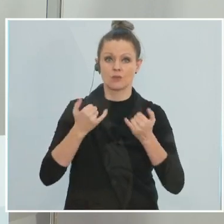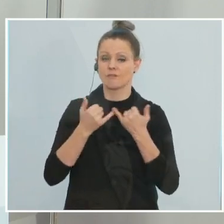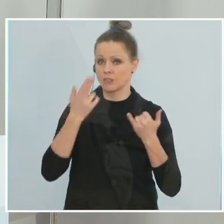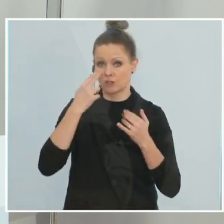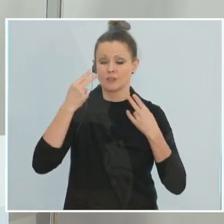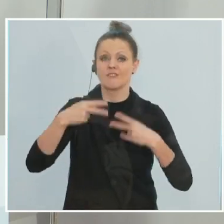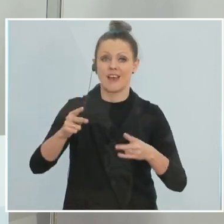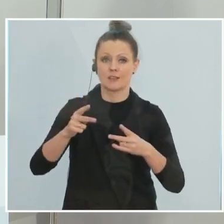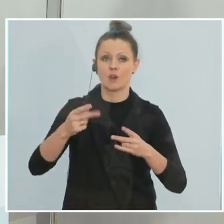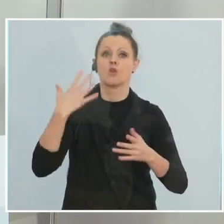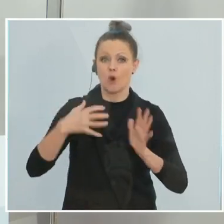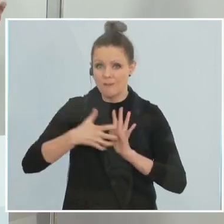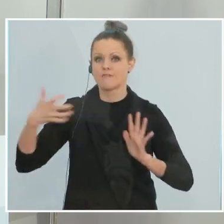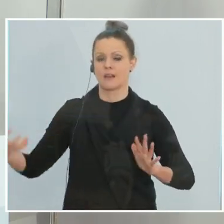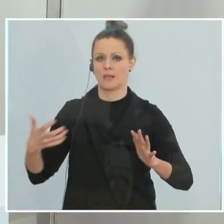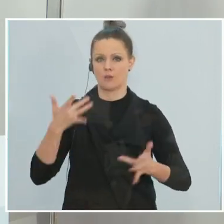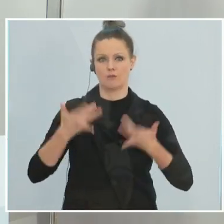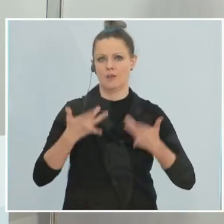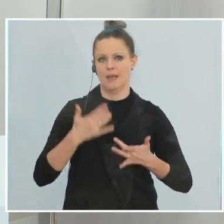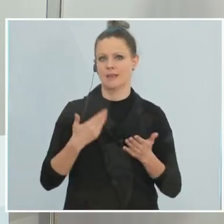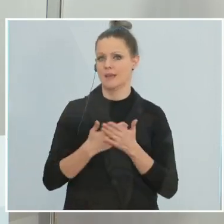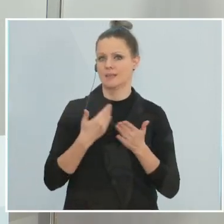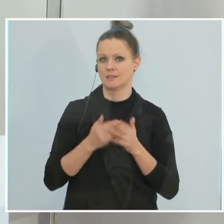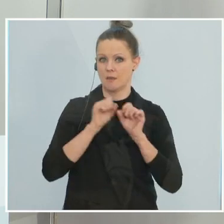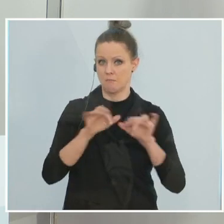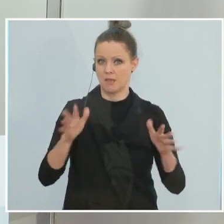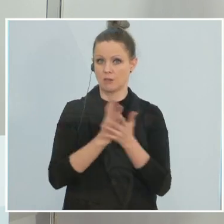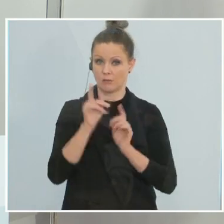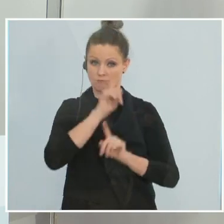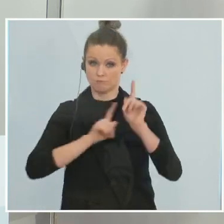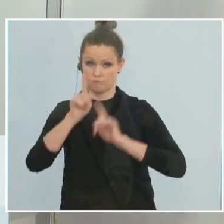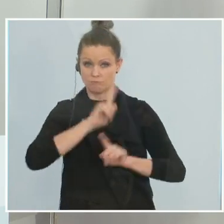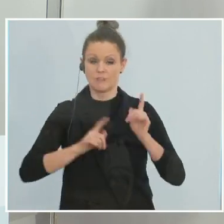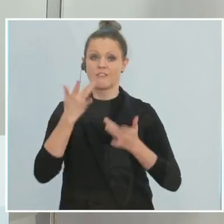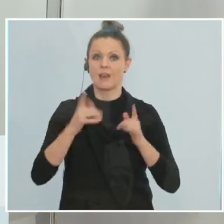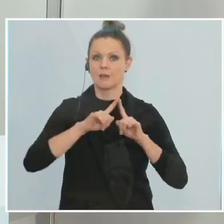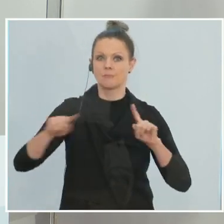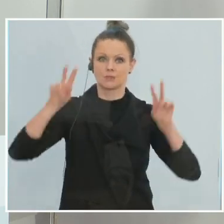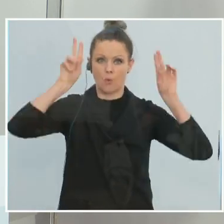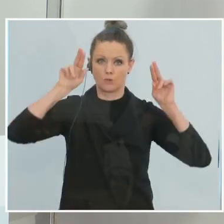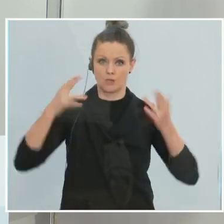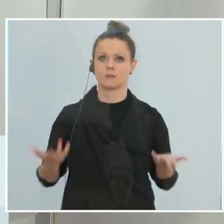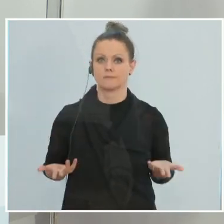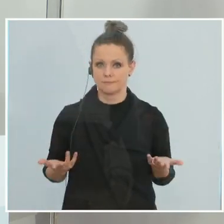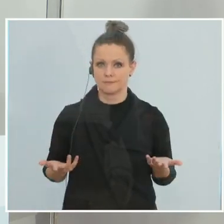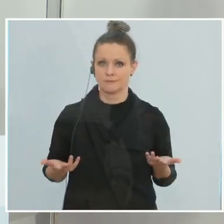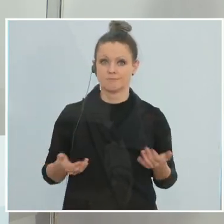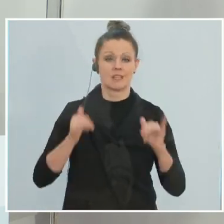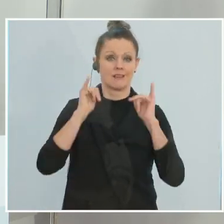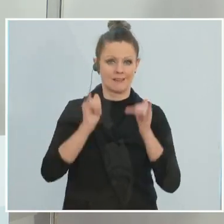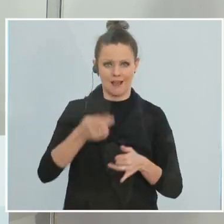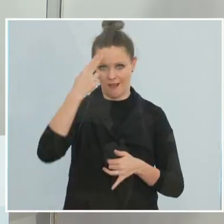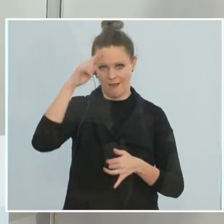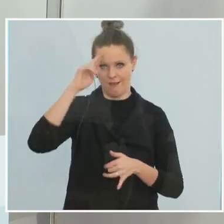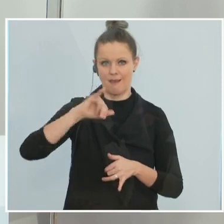Jänner hinaus verlängert wird. Und in den Medien wird schon spekuliert, ob das vielleicht bis Ostern sein könnte. Das bedeutet, ja, Herr Jungwirth,